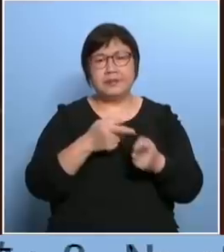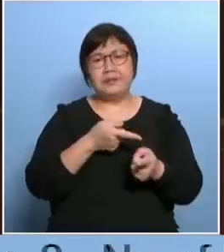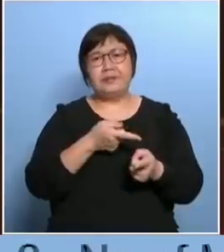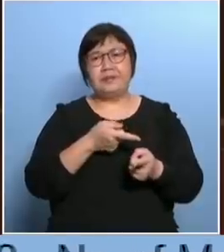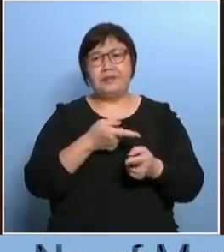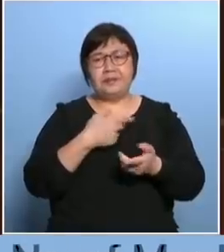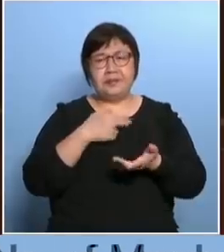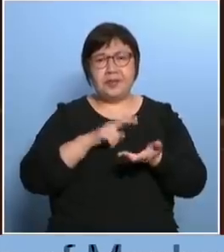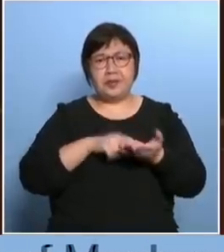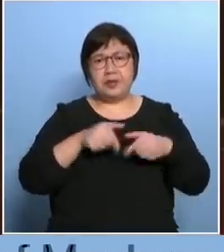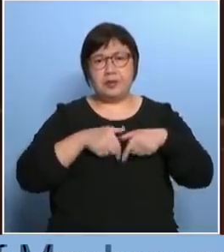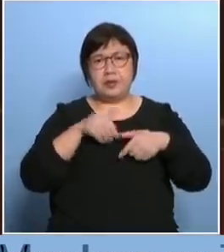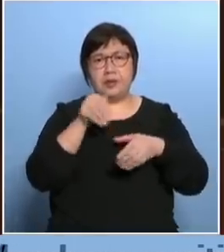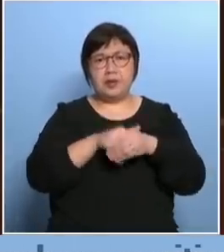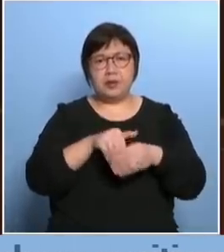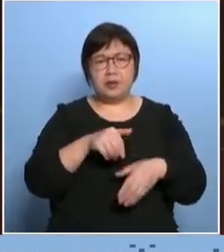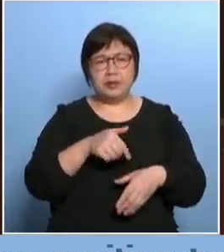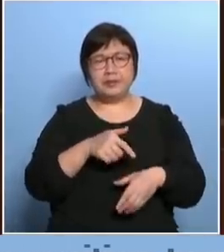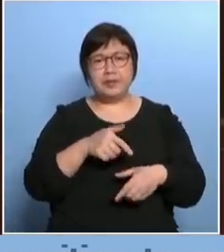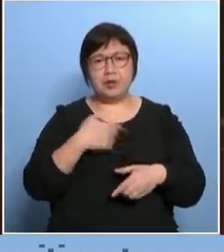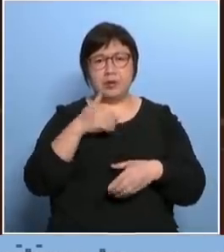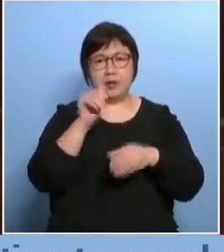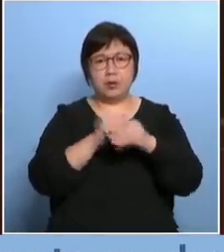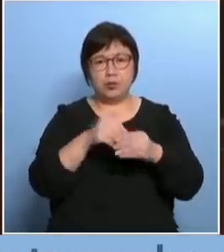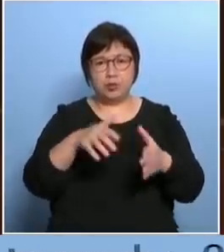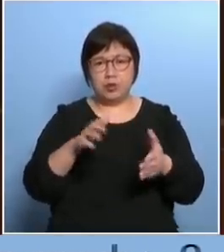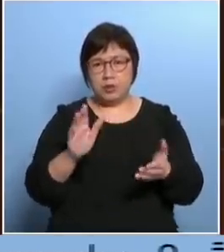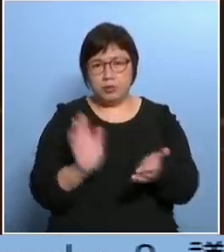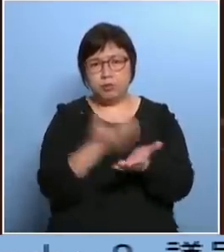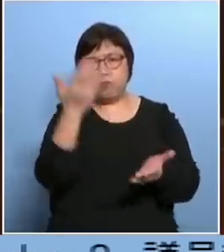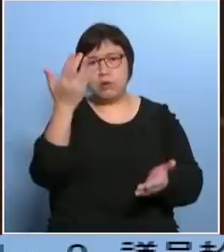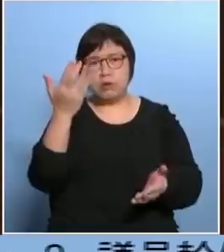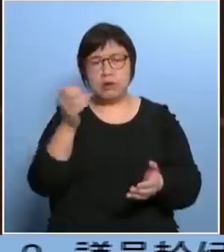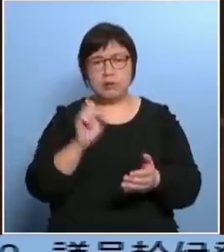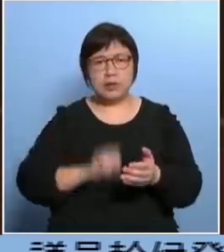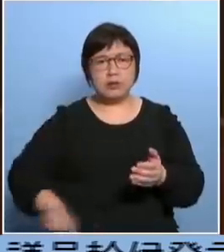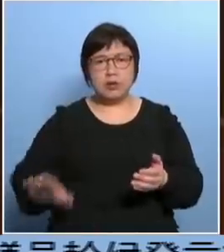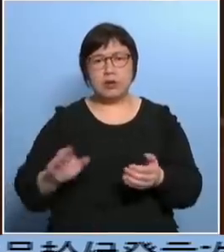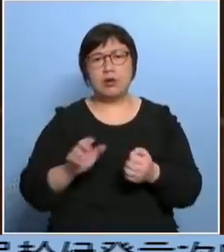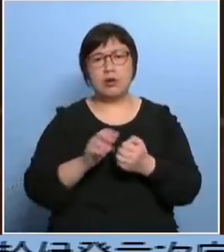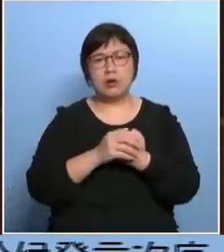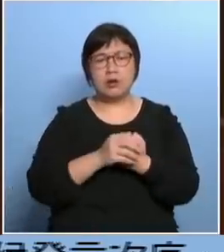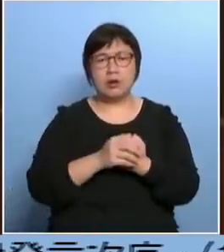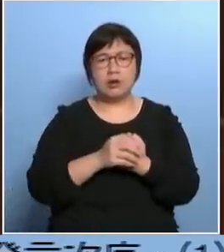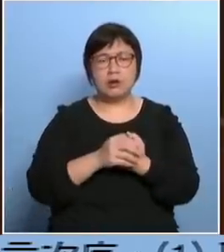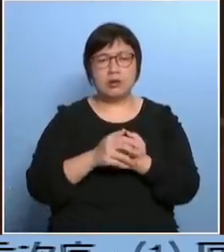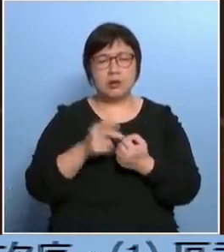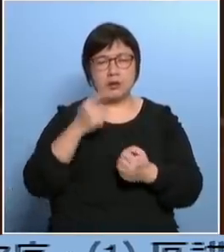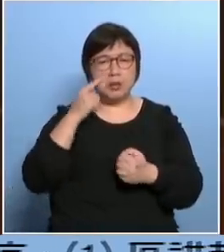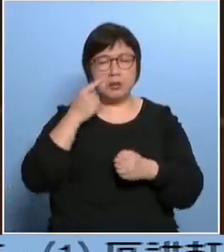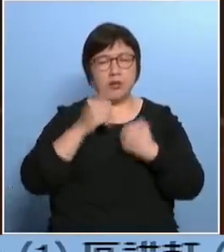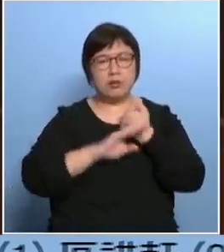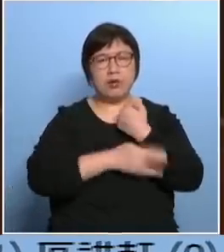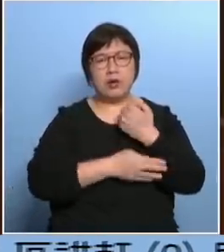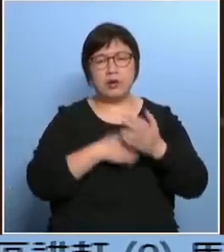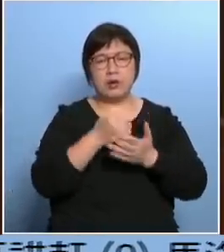投票的信心我投完票之后我的东被人不见了但是我又看不到在法例上有没有一些修